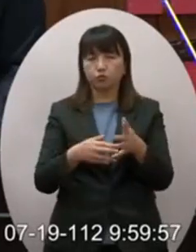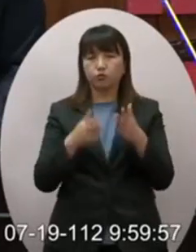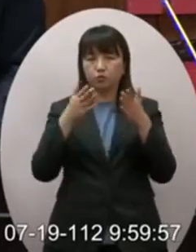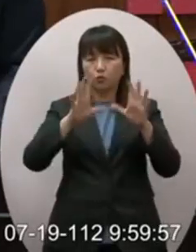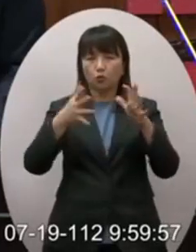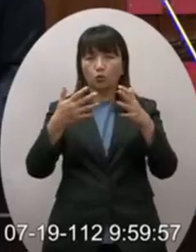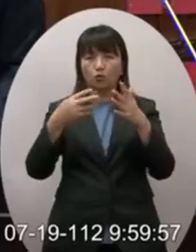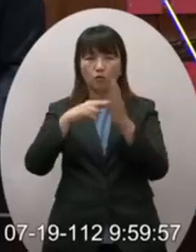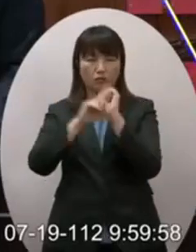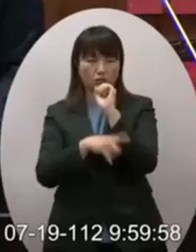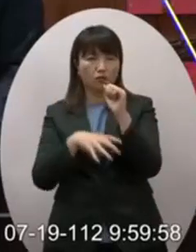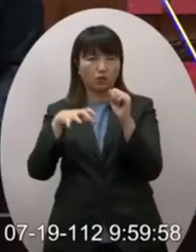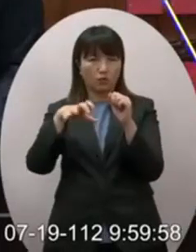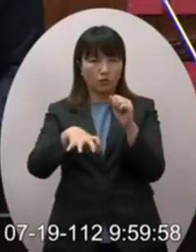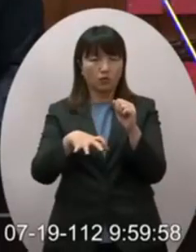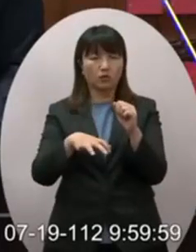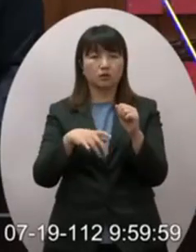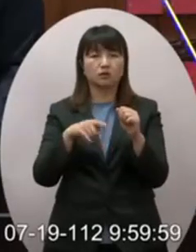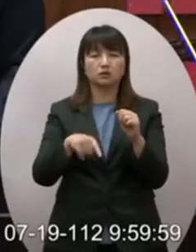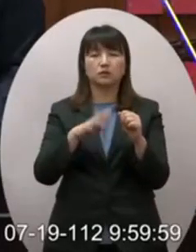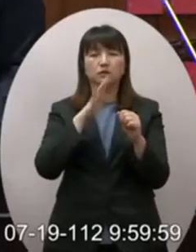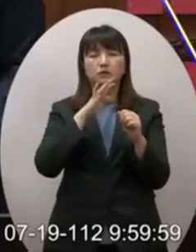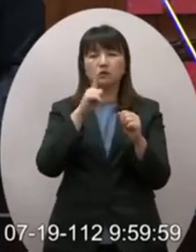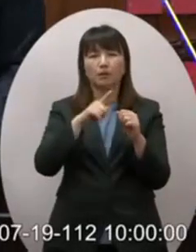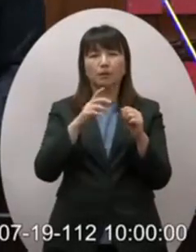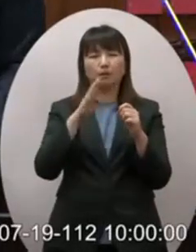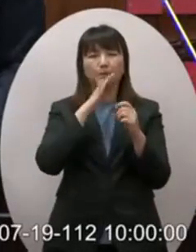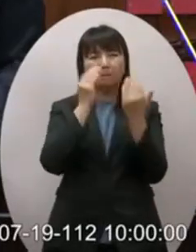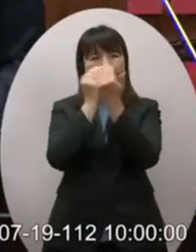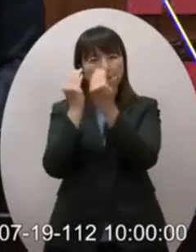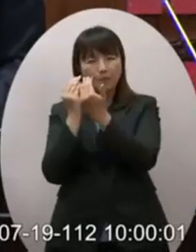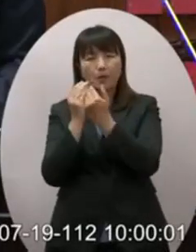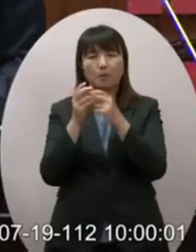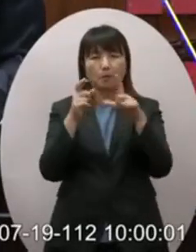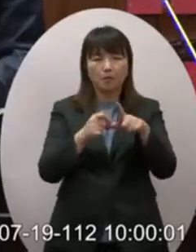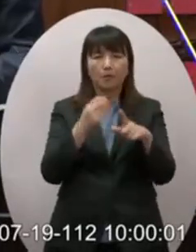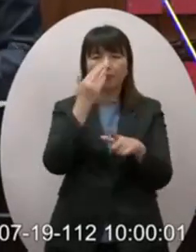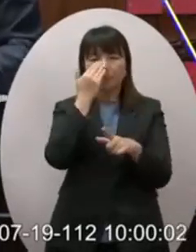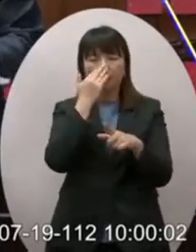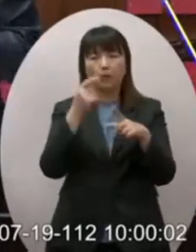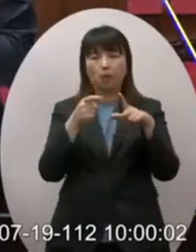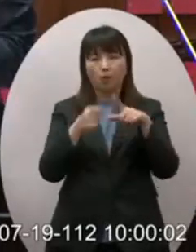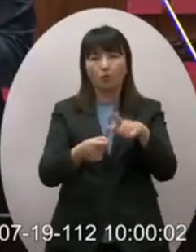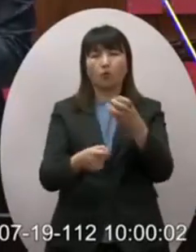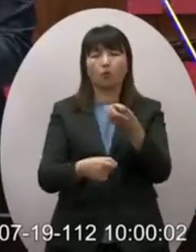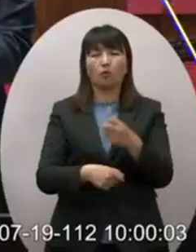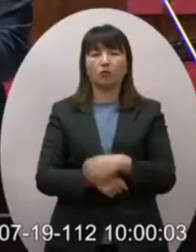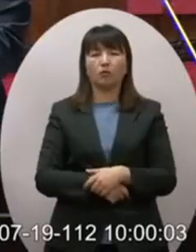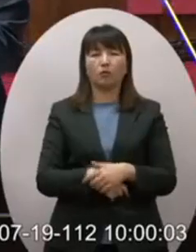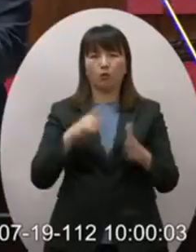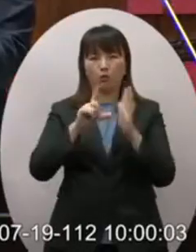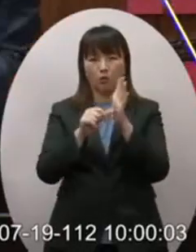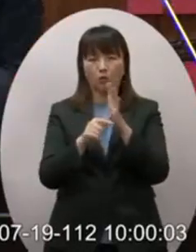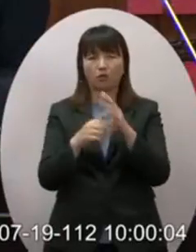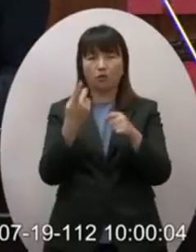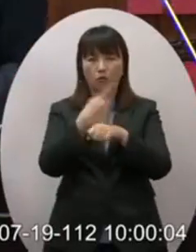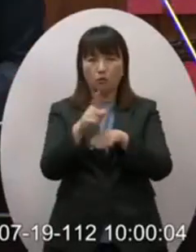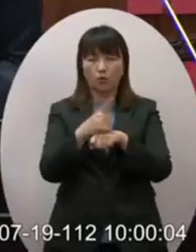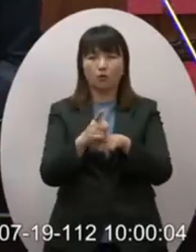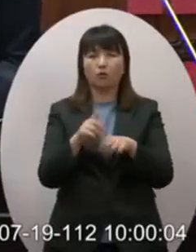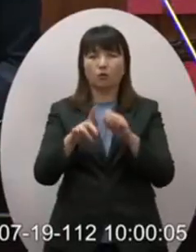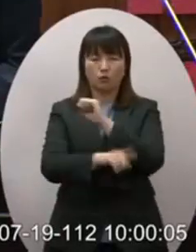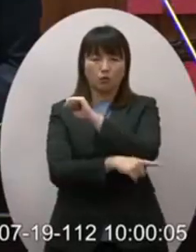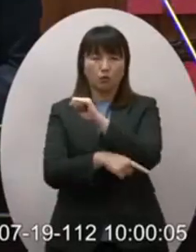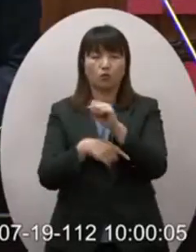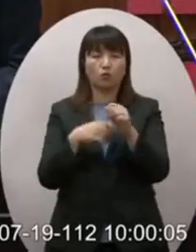對國會實際上是這裡這裡遮那裡眼不想讓我們知道很多事情這五項都有因為我時間剩下一分鐘院